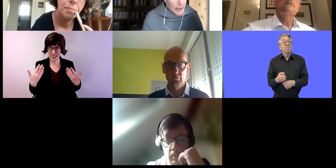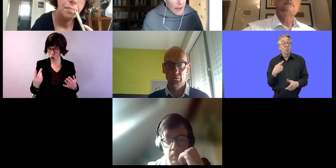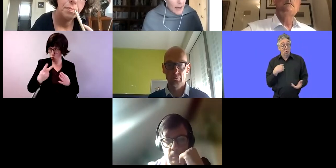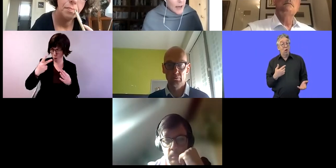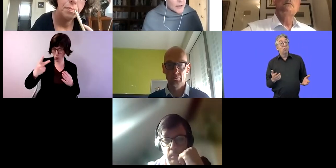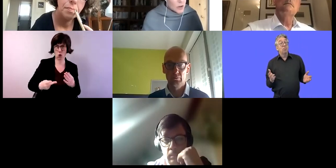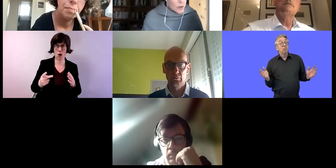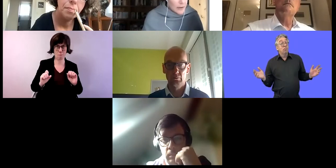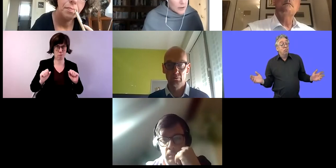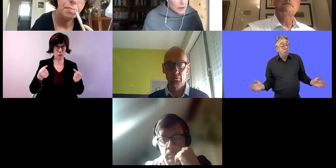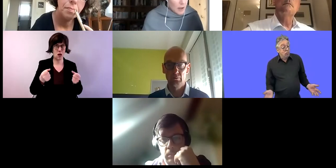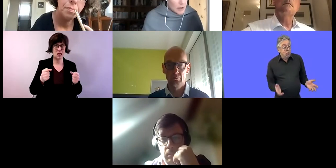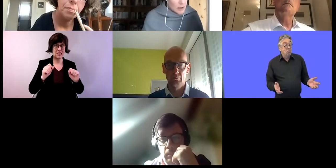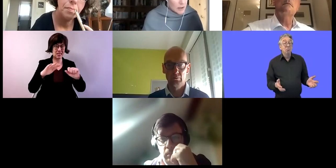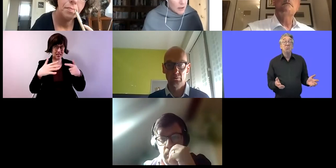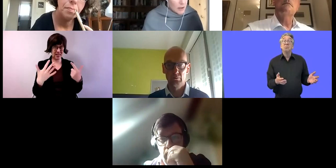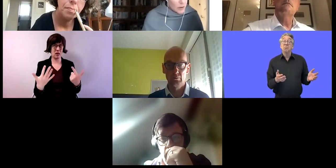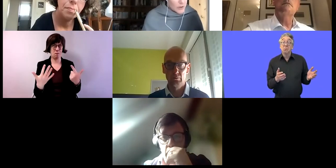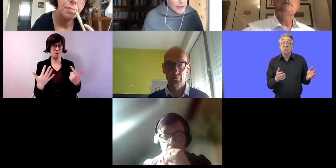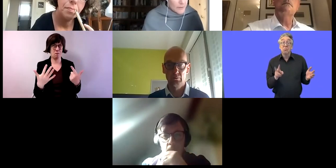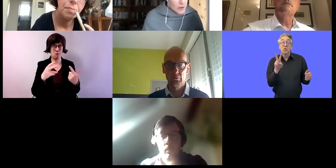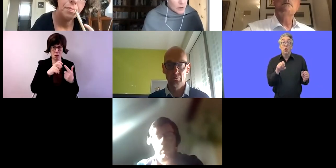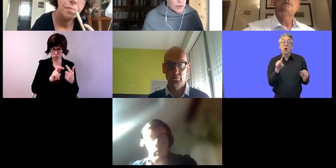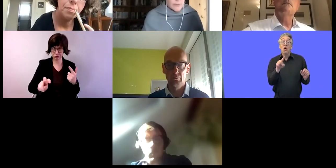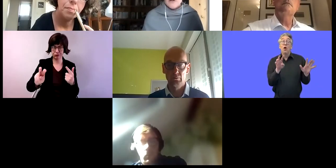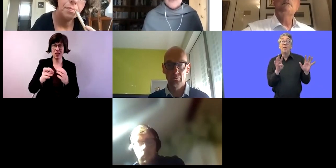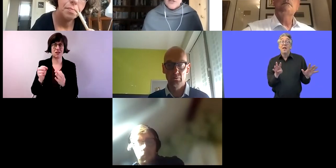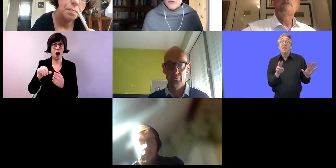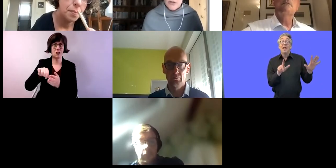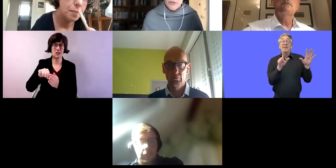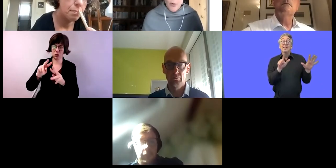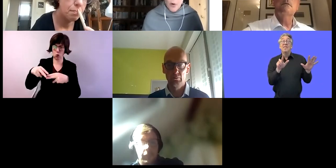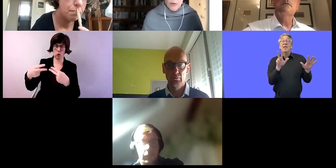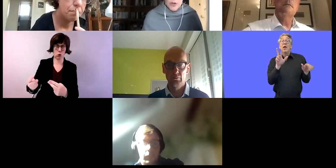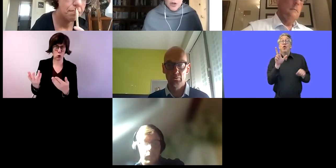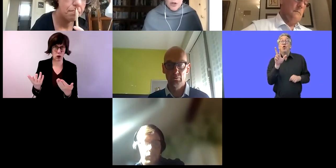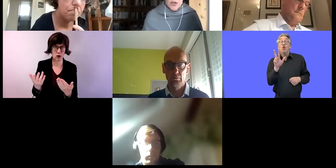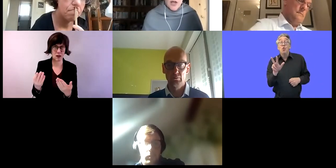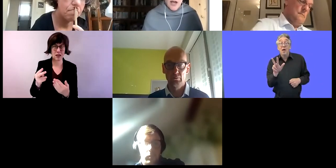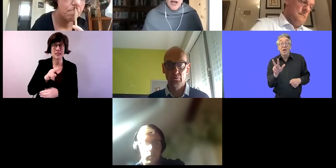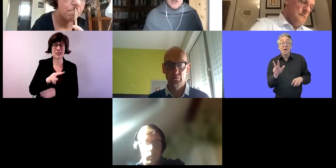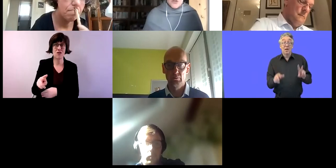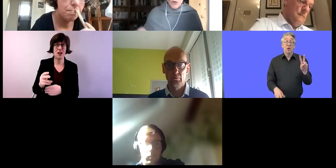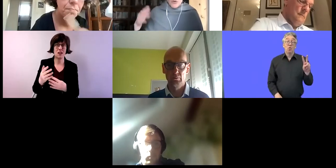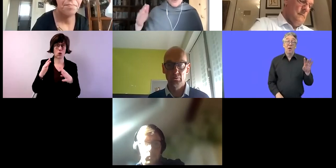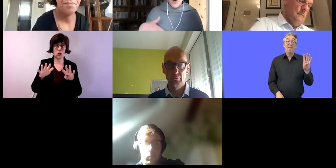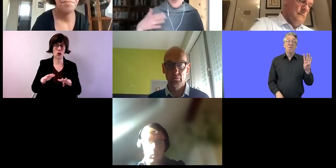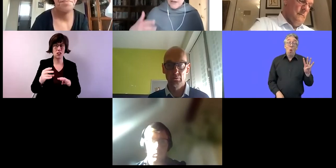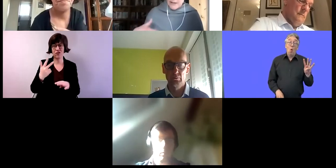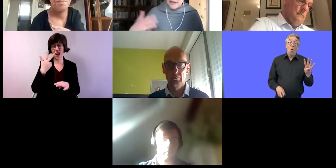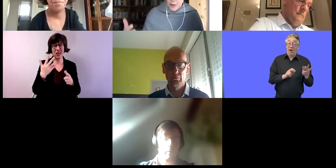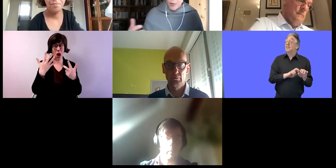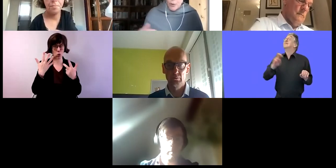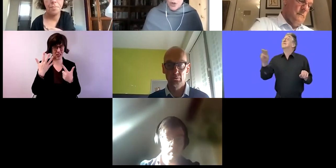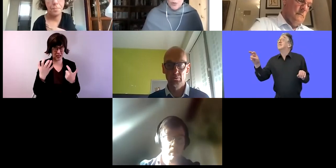annahmen. Nur sieben von ihnen sind danach in ein solches Tageszentrum zurückgekehrt. 2019 73 Zurückstellungen